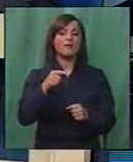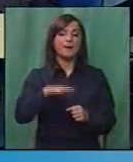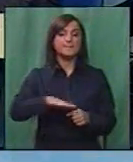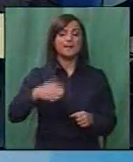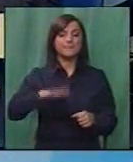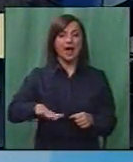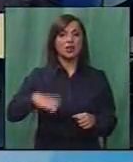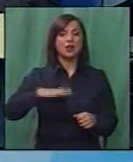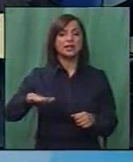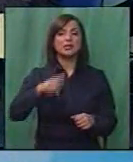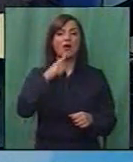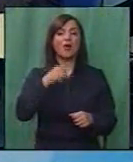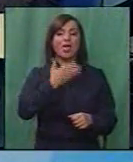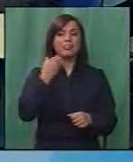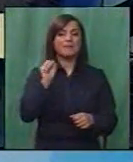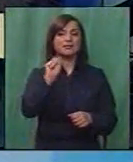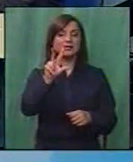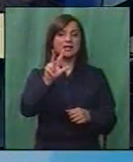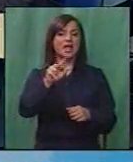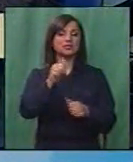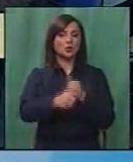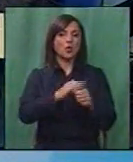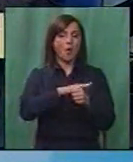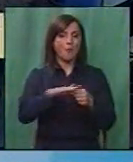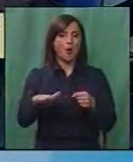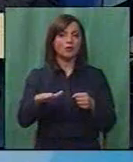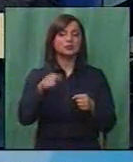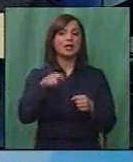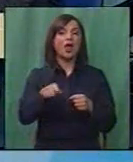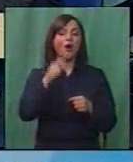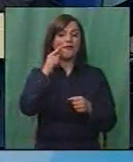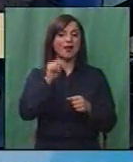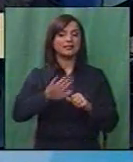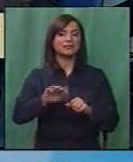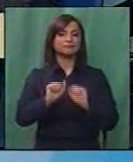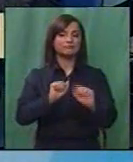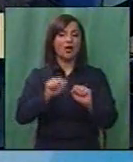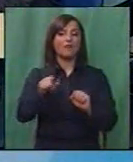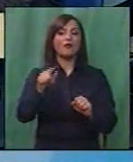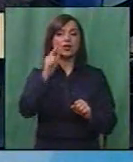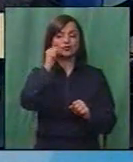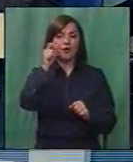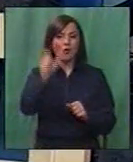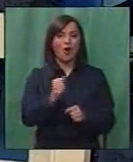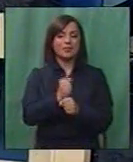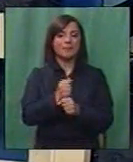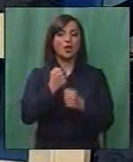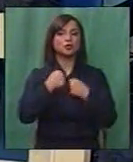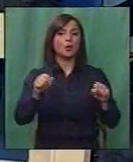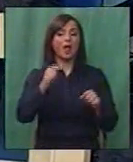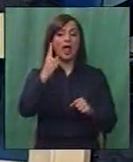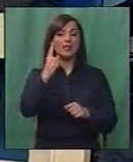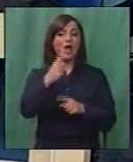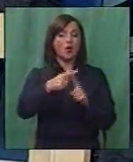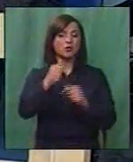врзма ова летник кој нема ни 13 години полни. Педофило целу ще се најдува на слобода. Покреј година и пај